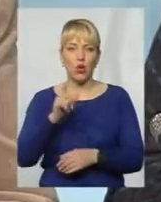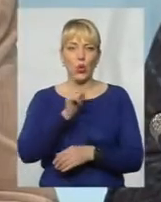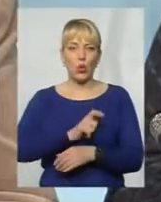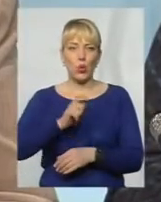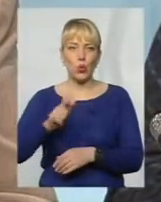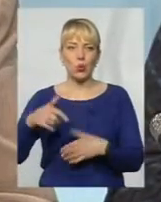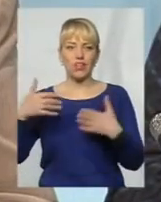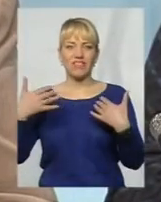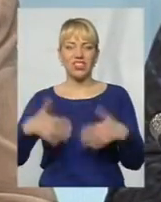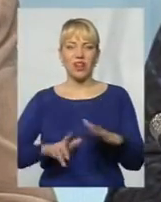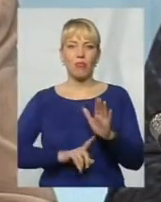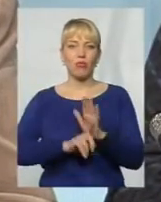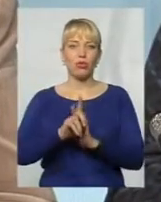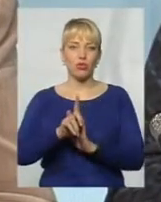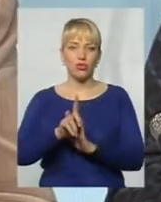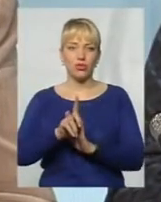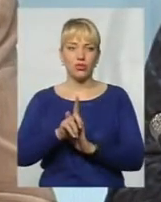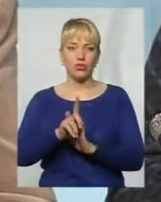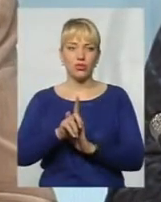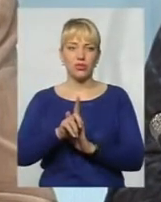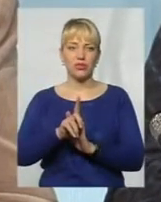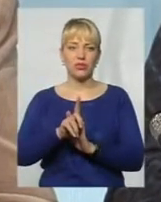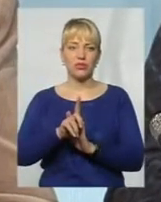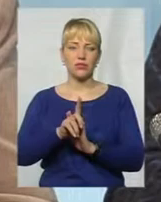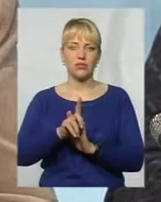вже починають авіковувати, людей.